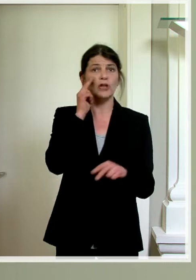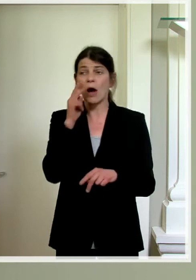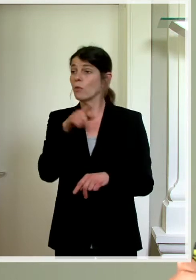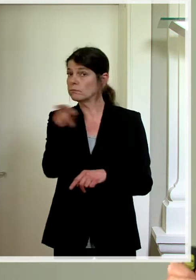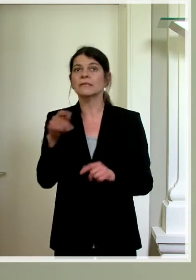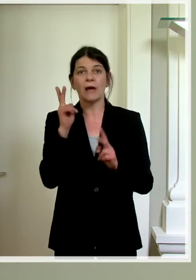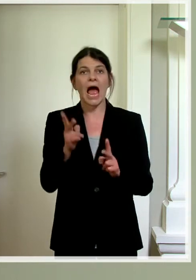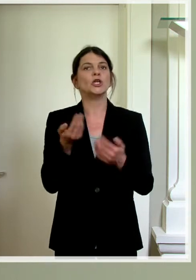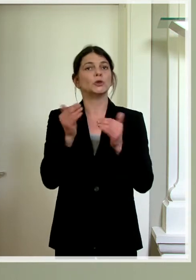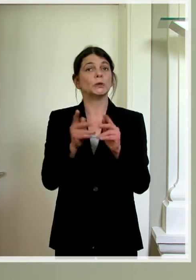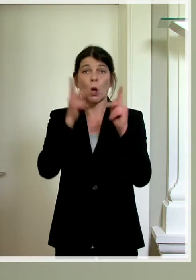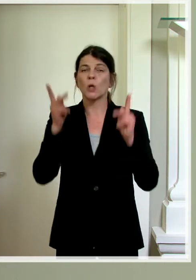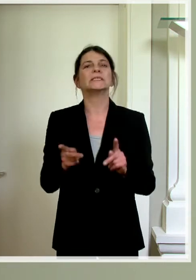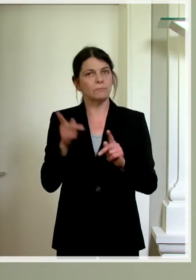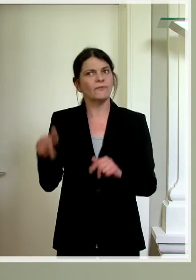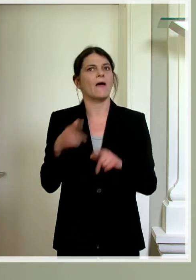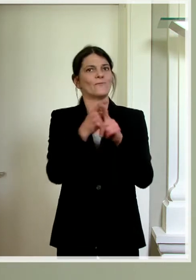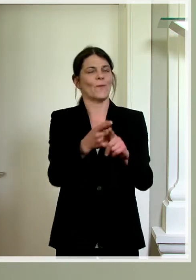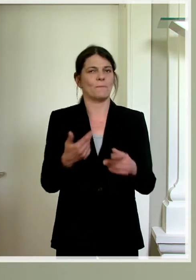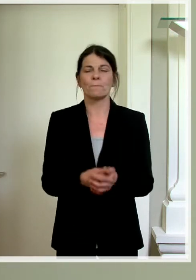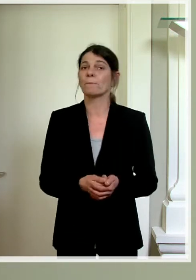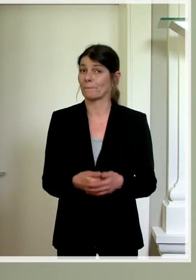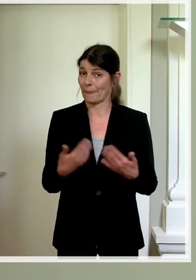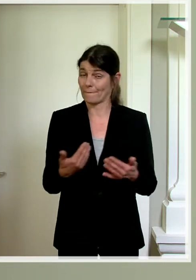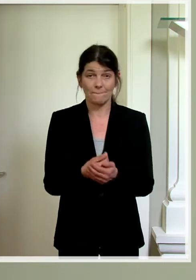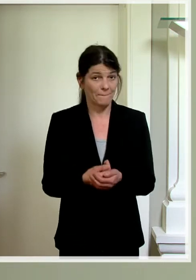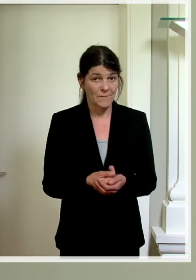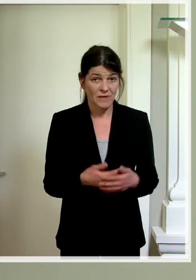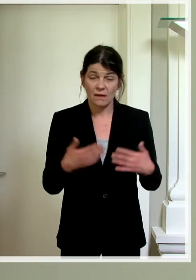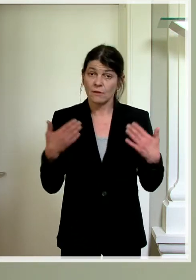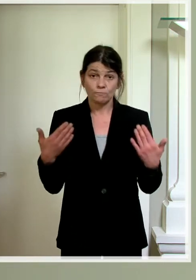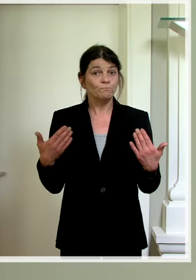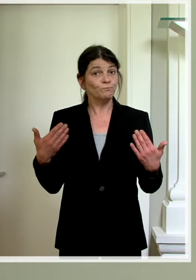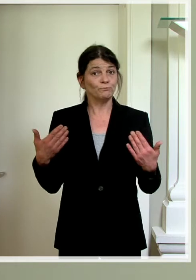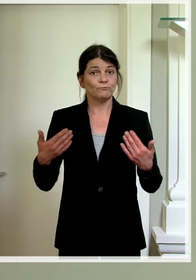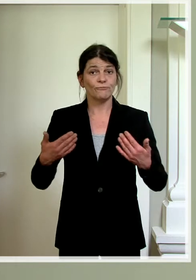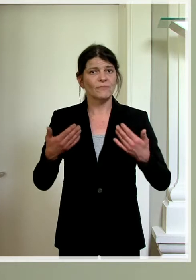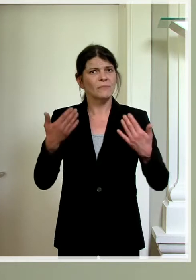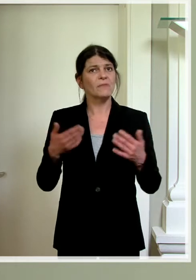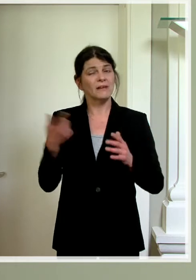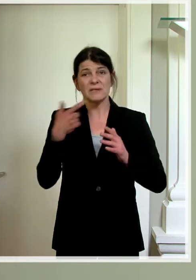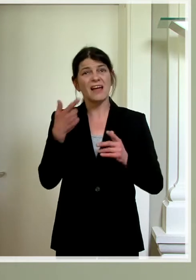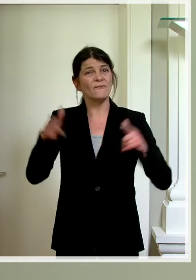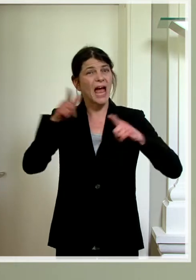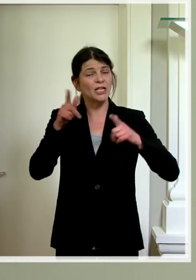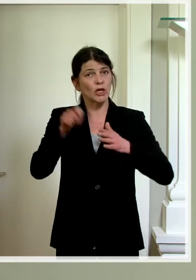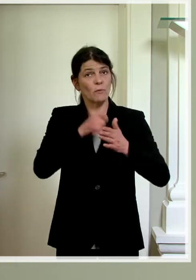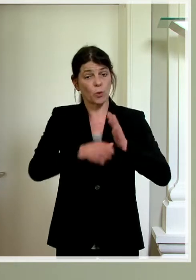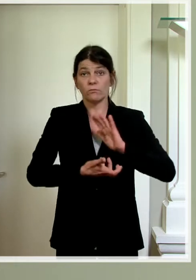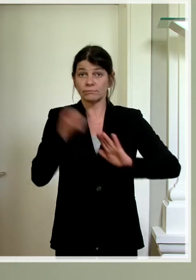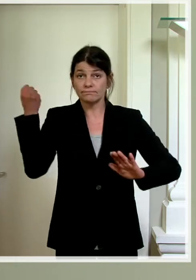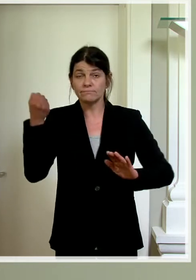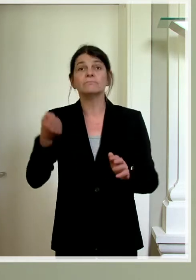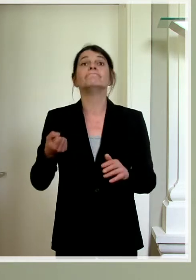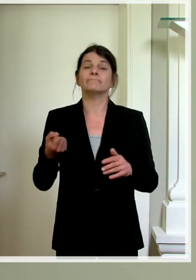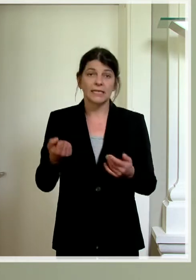Schutzkonzept durchzusetzen. Mit dieser Aufhebung des Veranstaltungsverbots